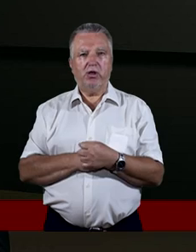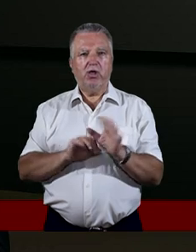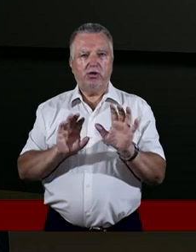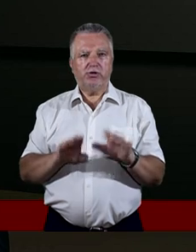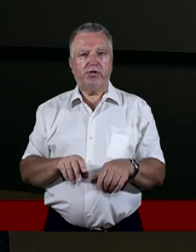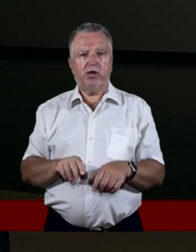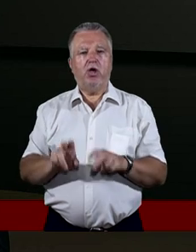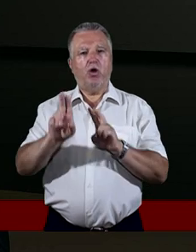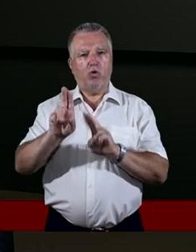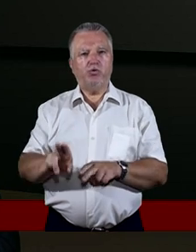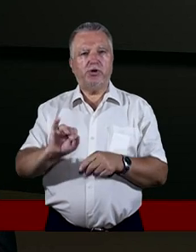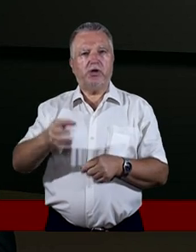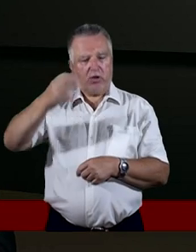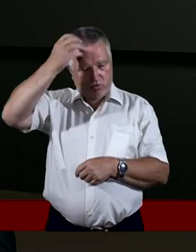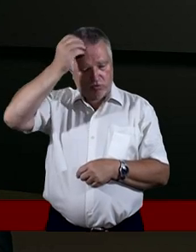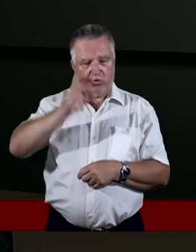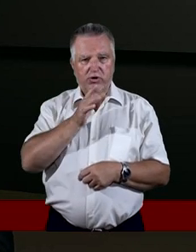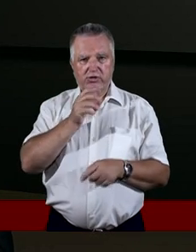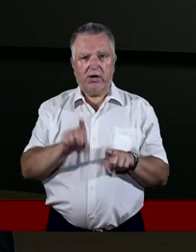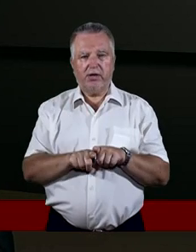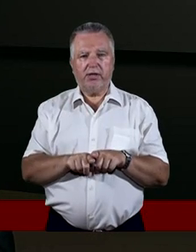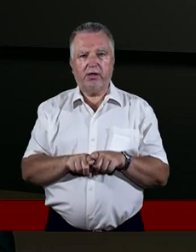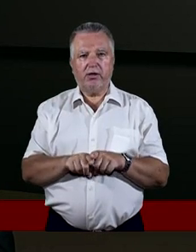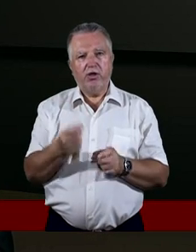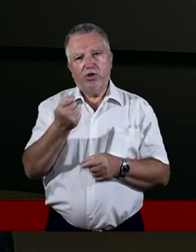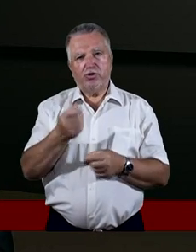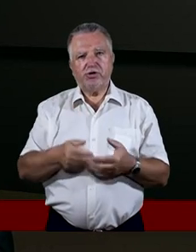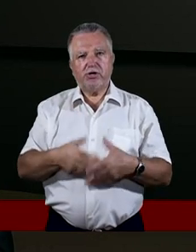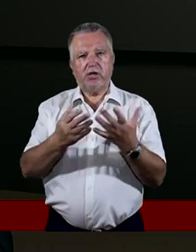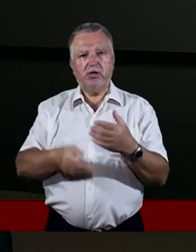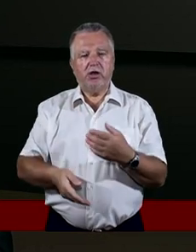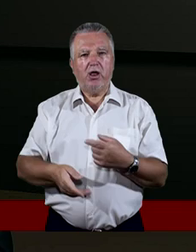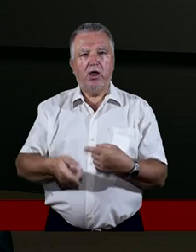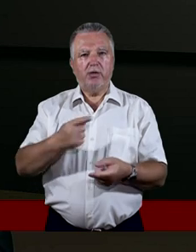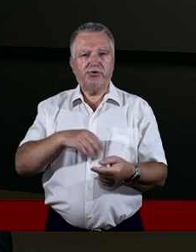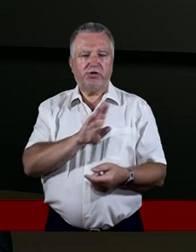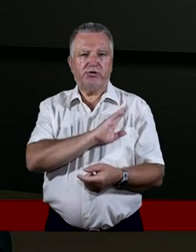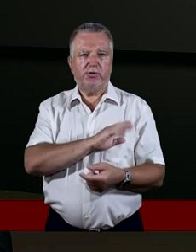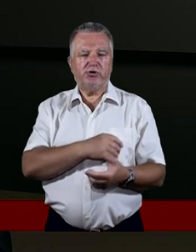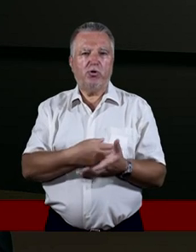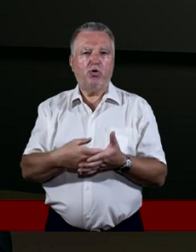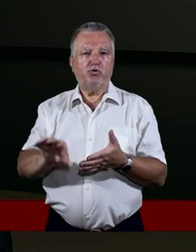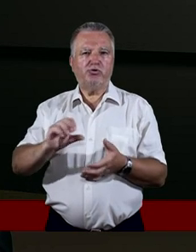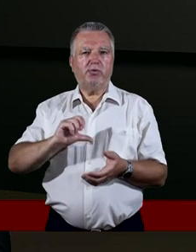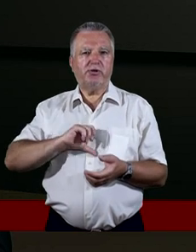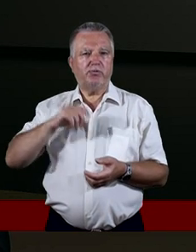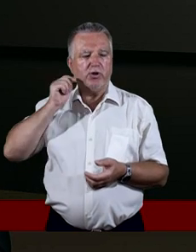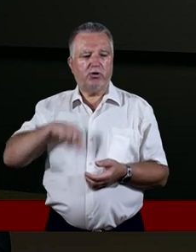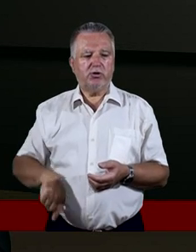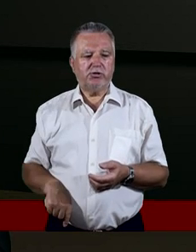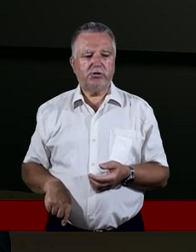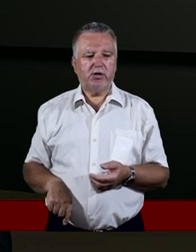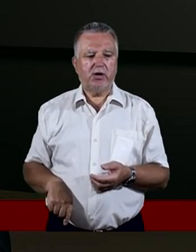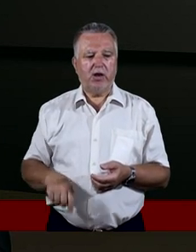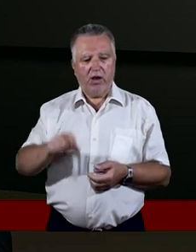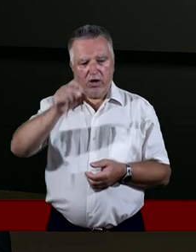zostaje uznany jako król izraelski. Kilka dni przed swoją śmiercią usuwa synów, bo stanowią zagrożenie. Dawid,